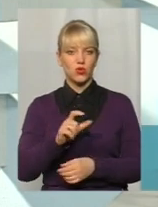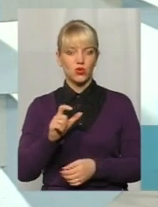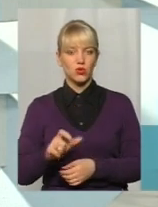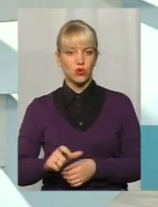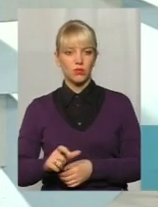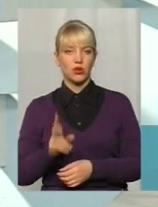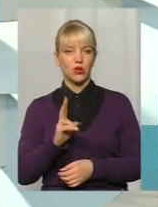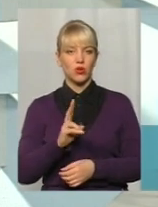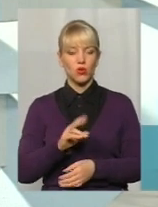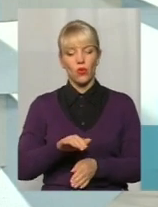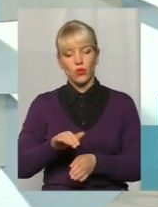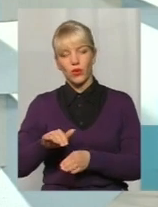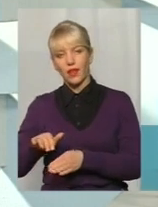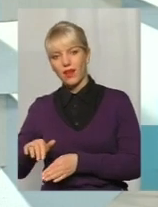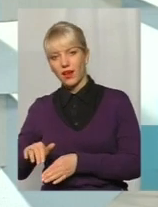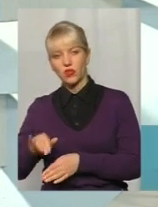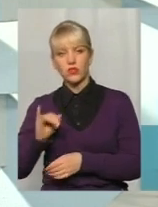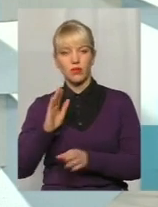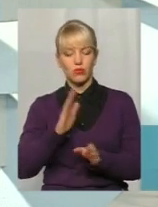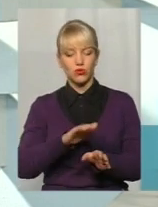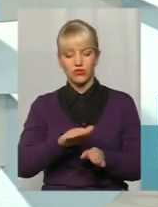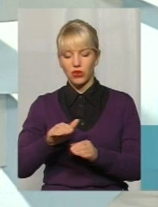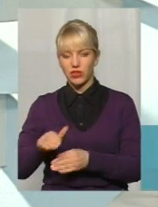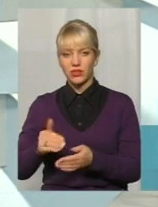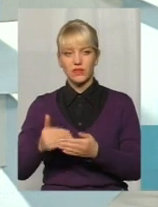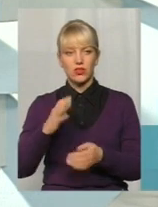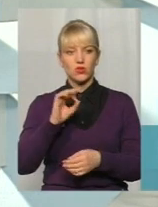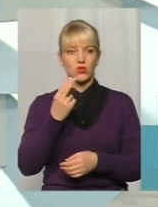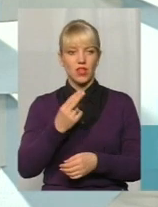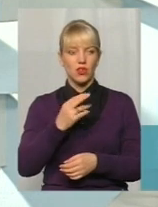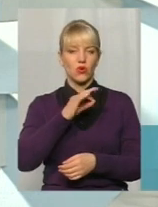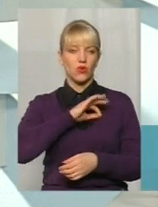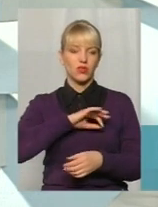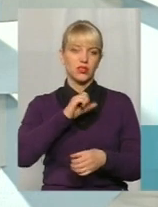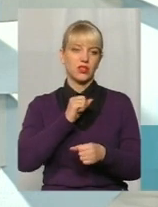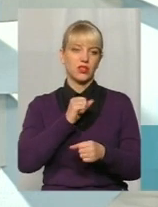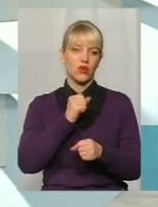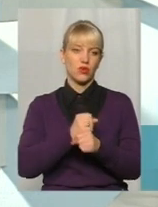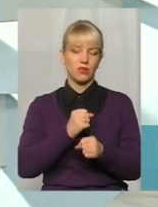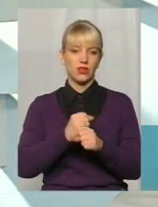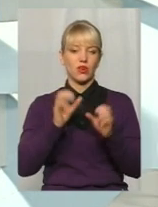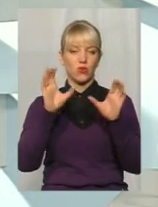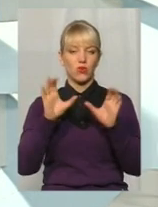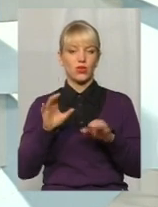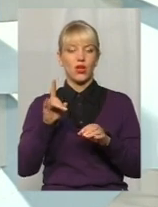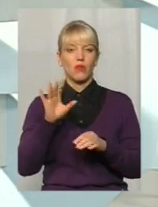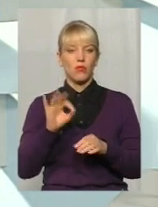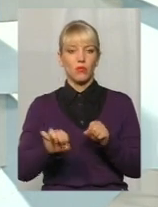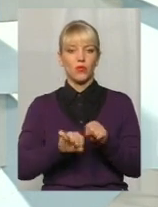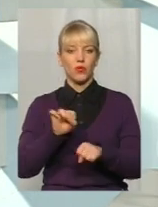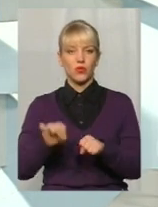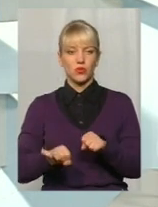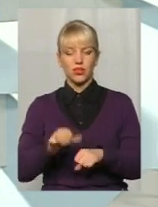які ухиляються і будуть ухилятись від цих соціально корисних робіт. Кодексом про адмінправопорушення